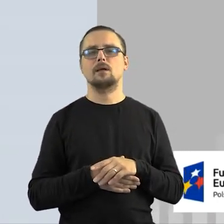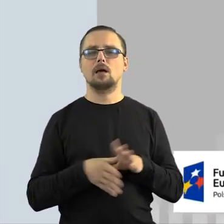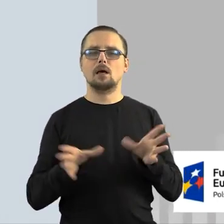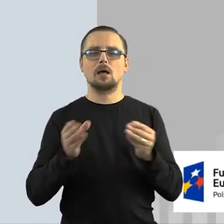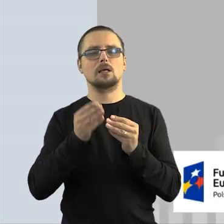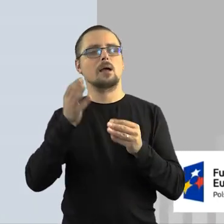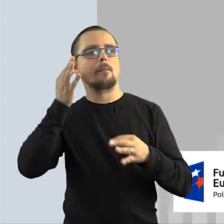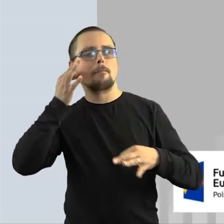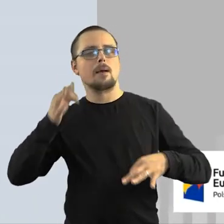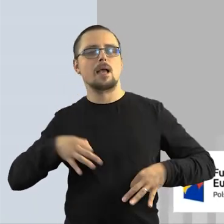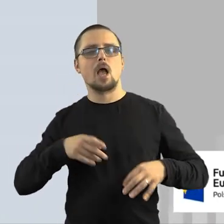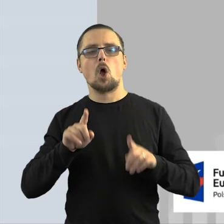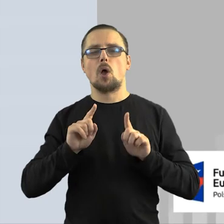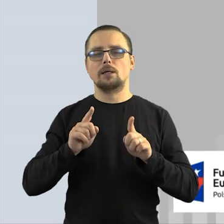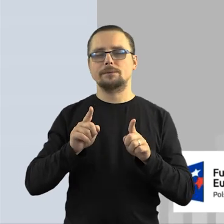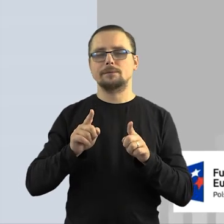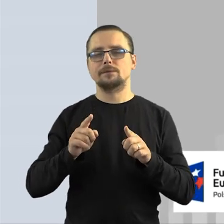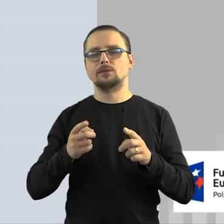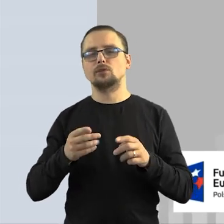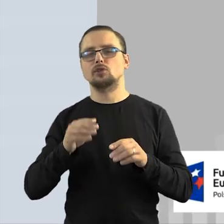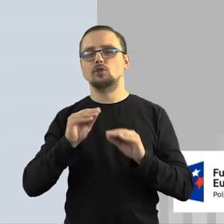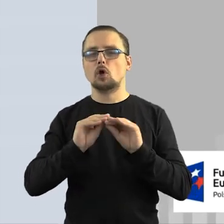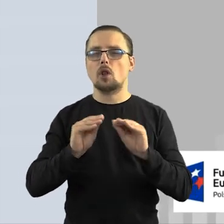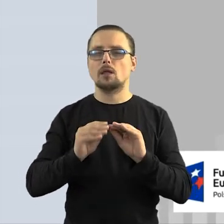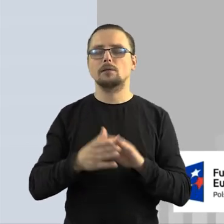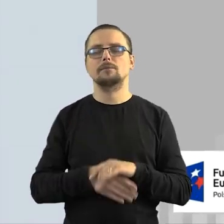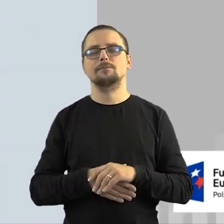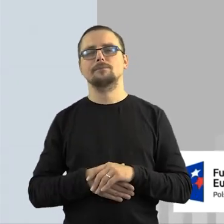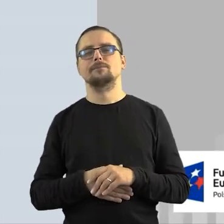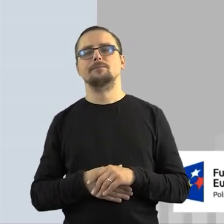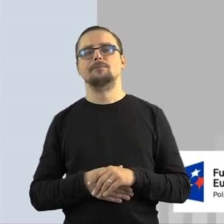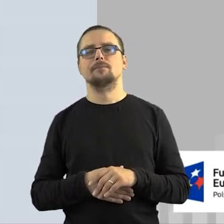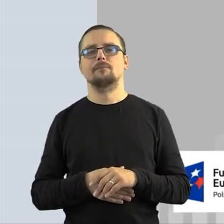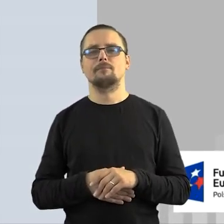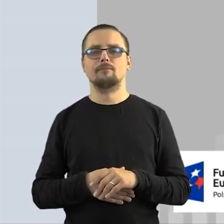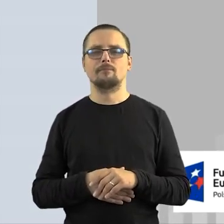stworzone z organizatorkami dzisiejszego szkolenia.